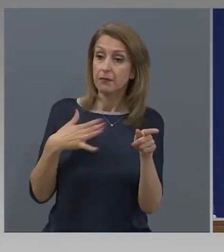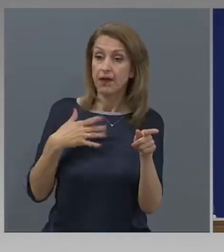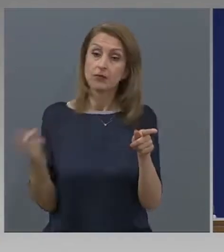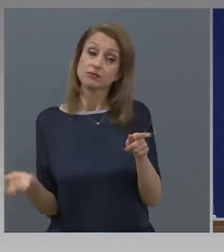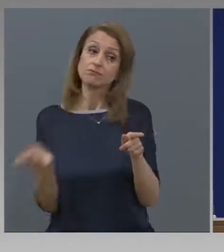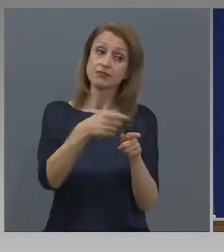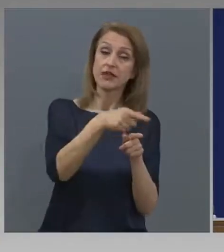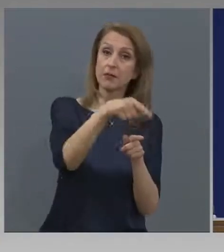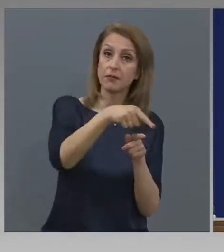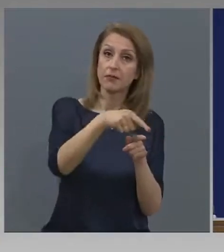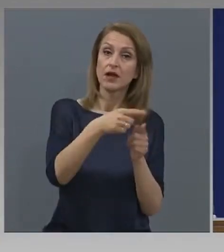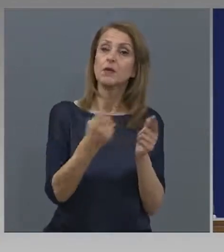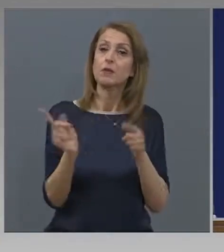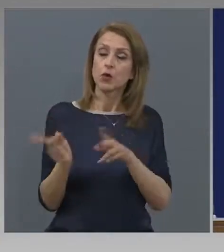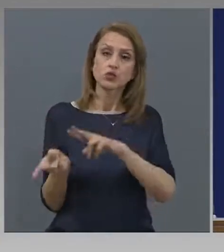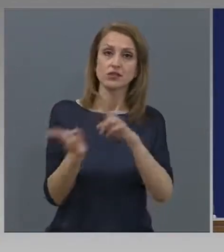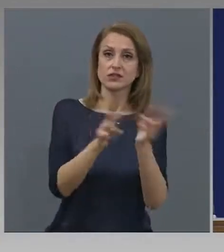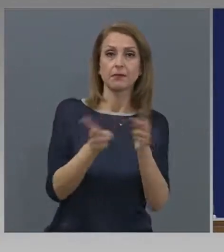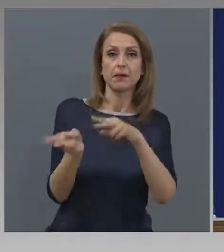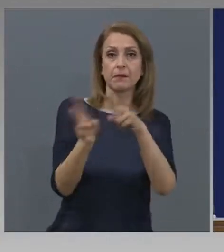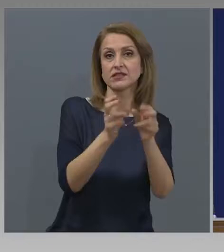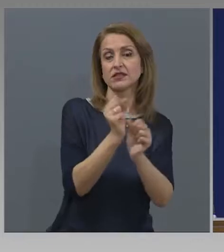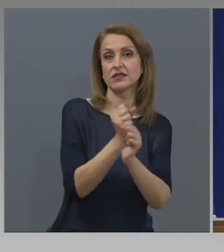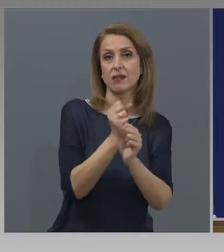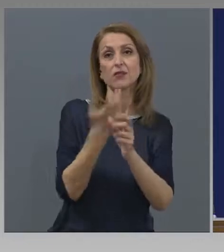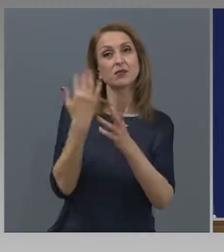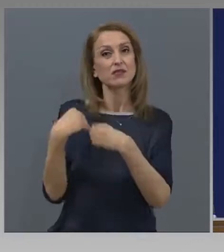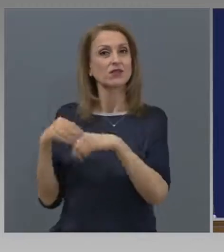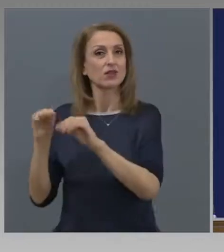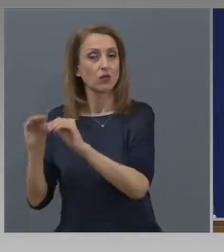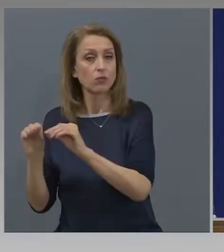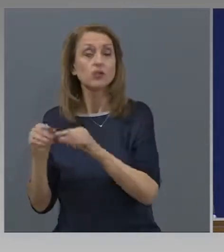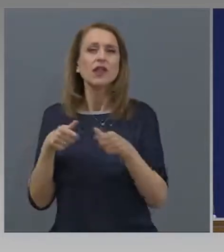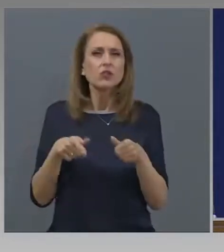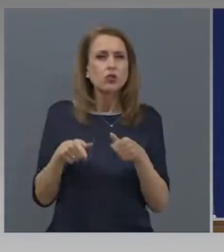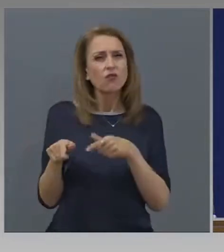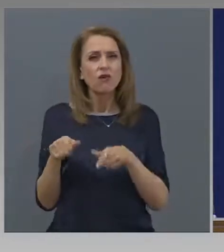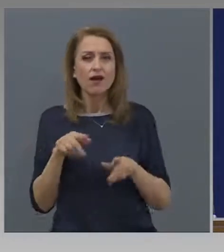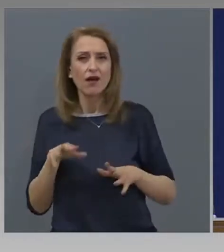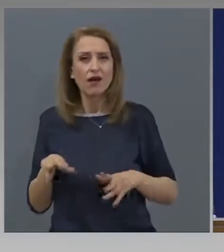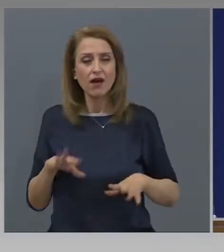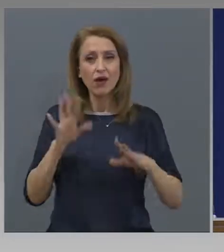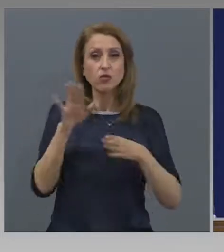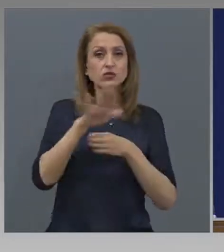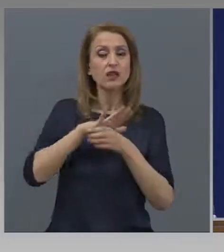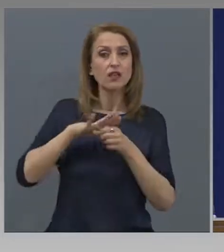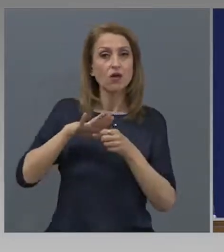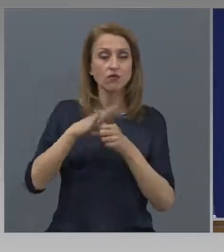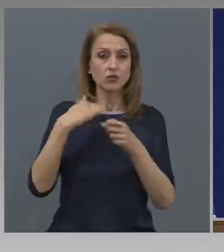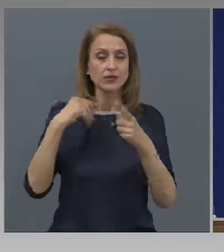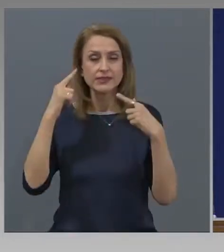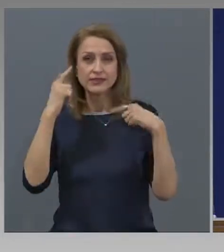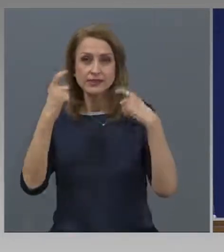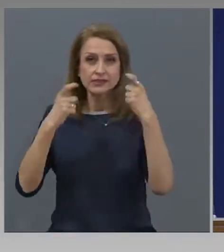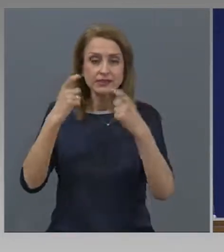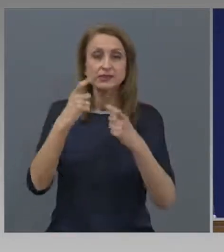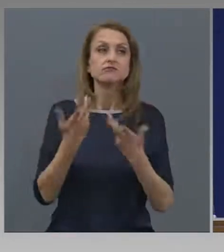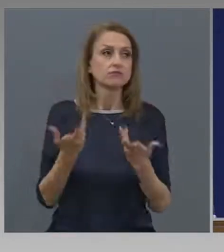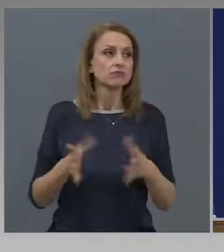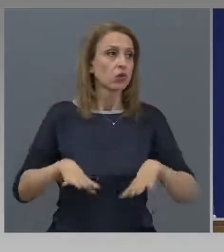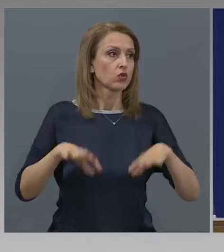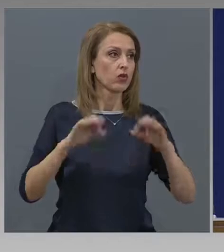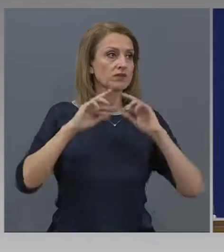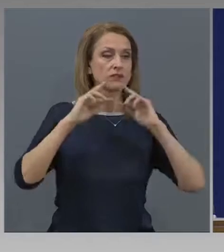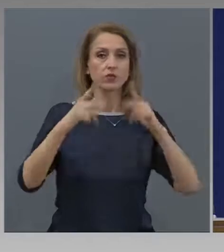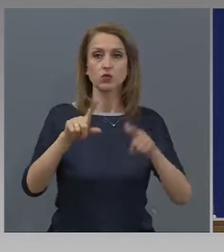хора, които да работят в тях. Това са основните неща, които исках да ви споделя. Готова съм да отговарям